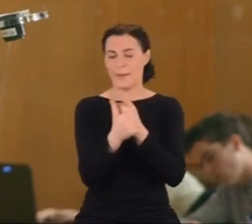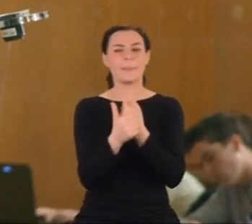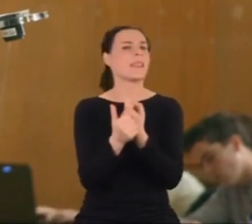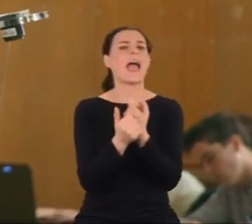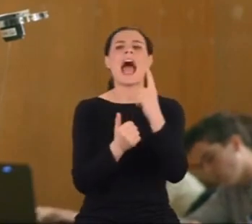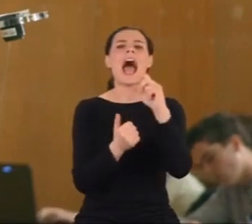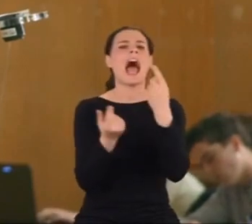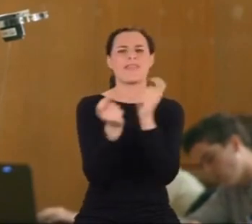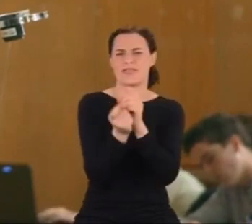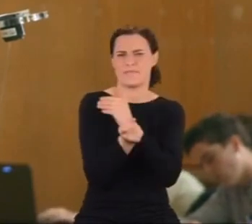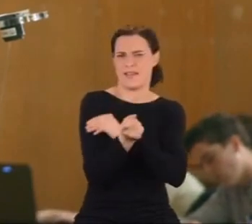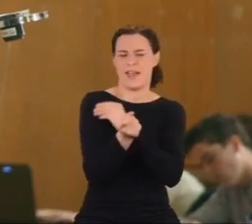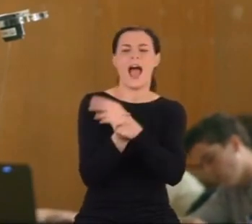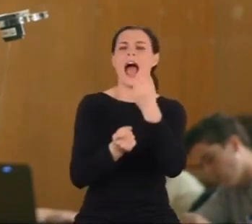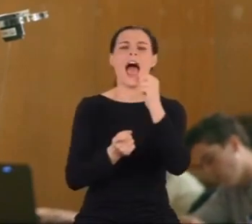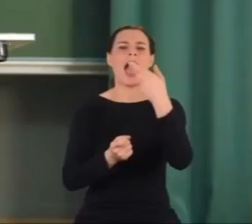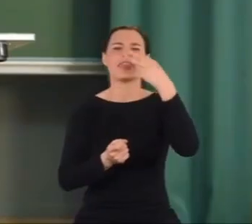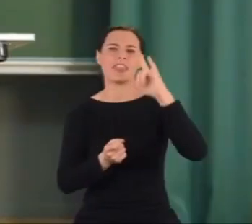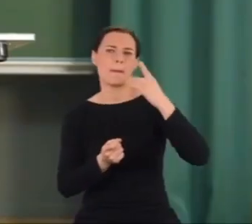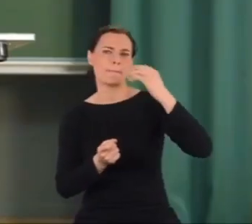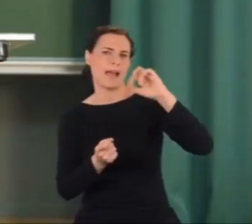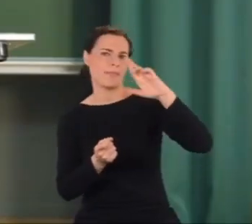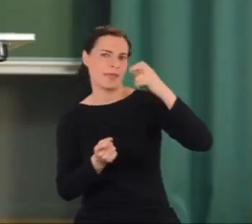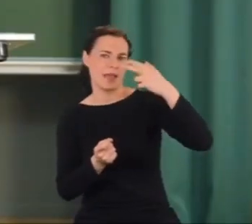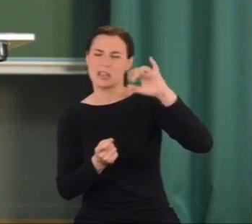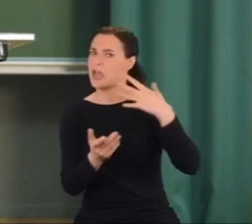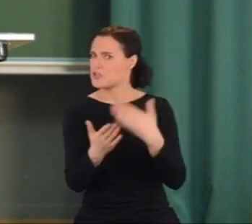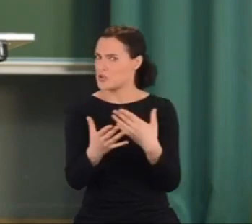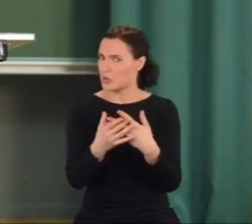Dlaczego zniknęła? Dlaczego przegrała z materią?